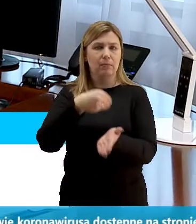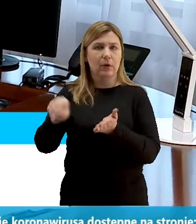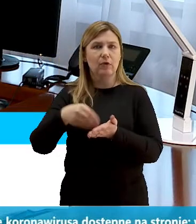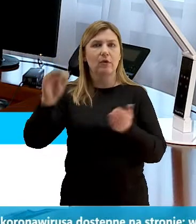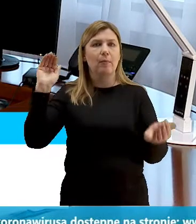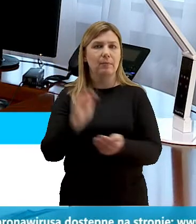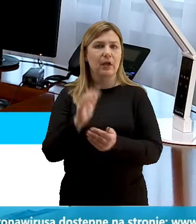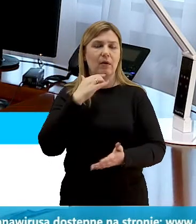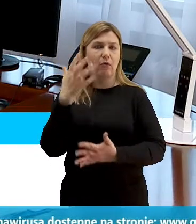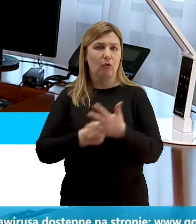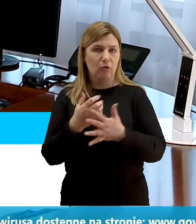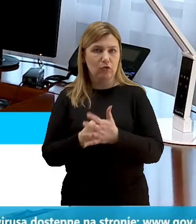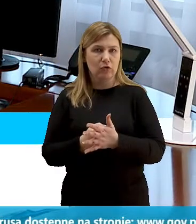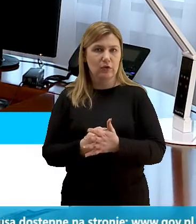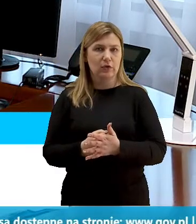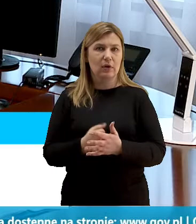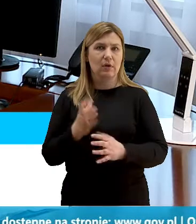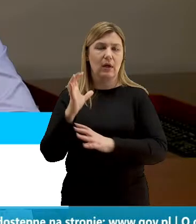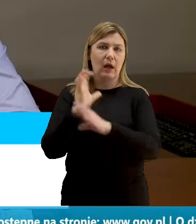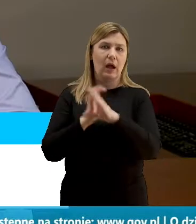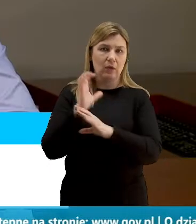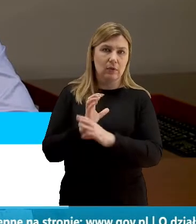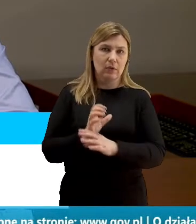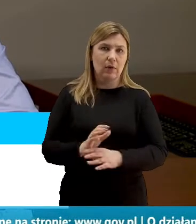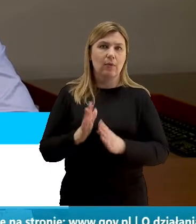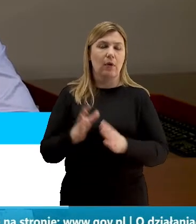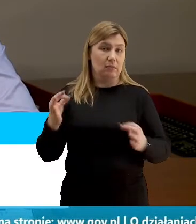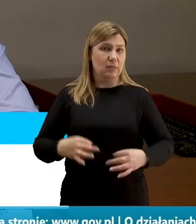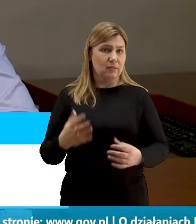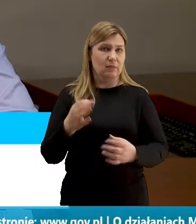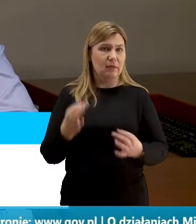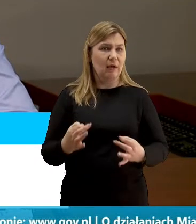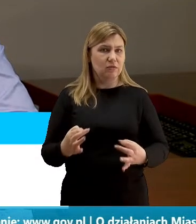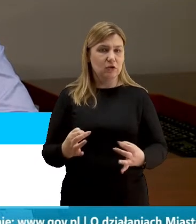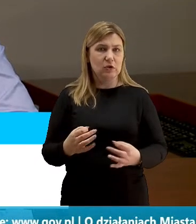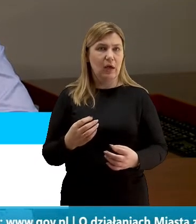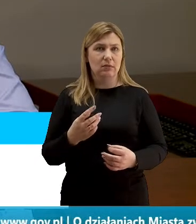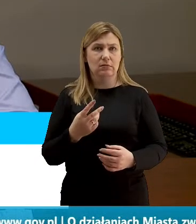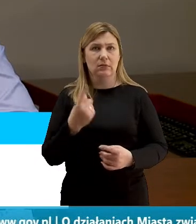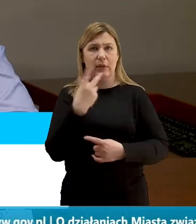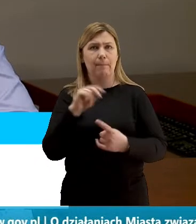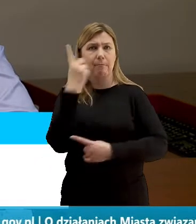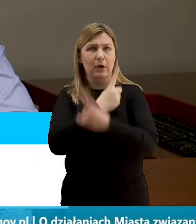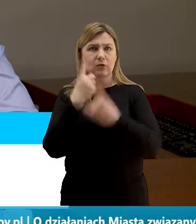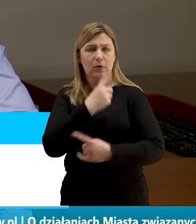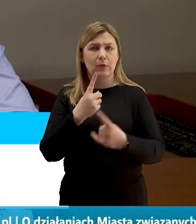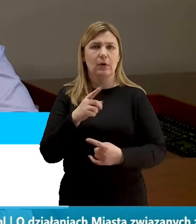z komunikacji miejskiej. Proszę Państwa, na dzisiaj nie przewidujemy takiego